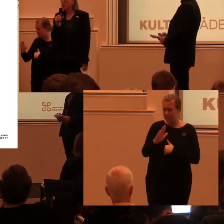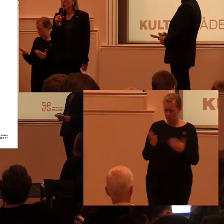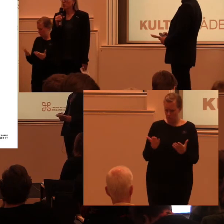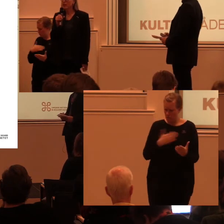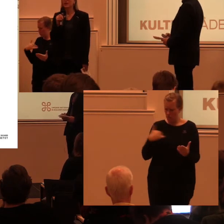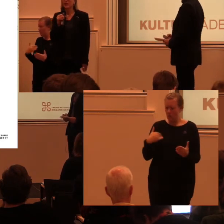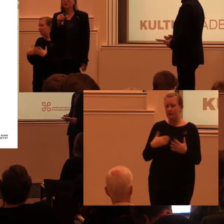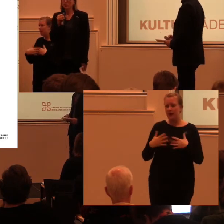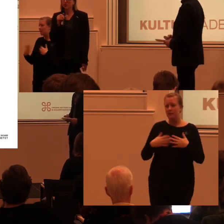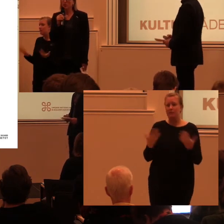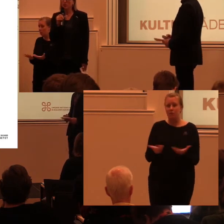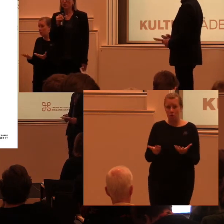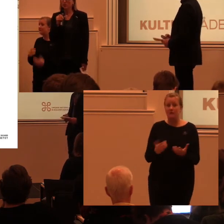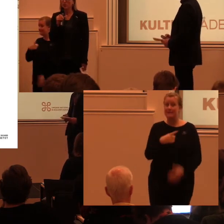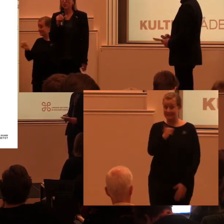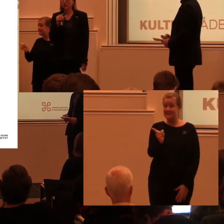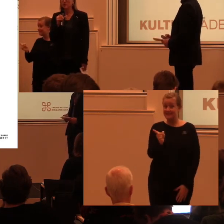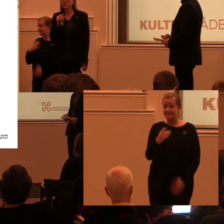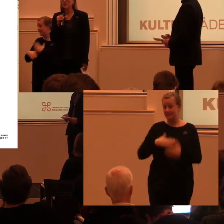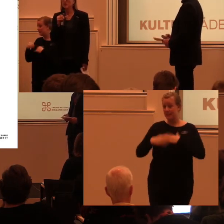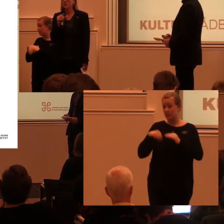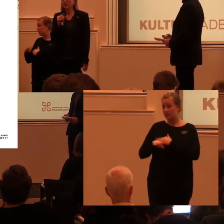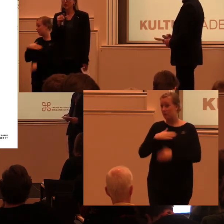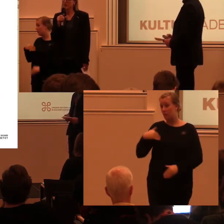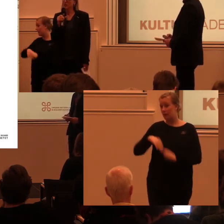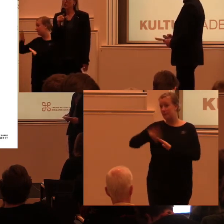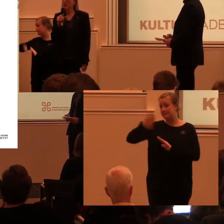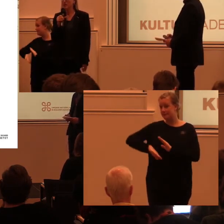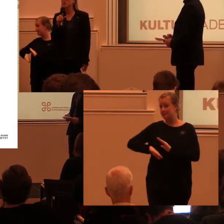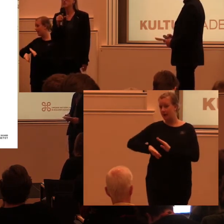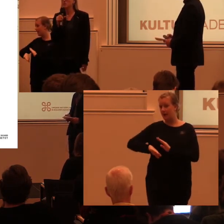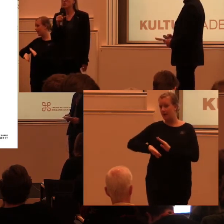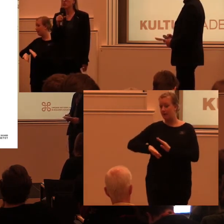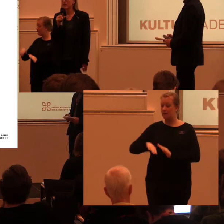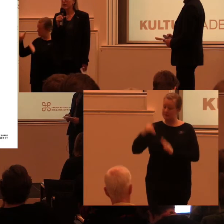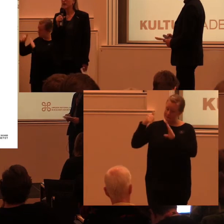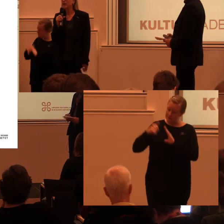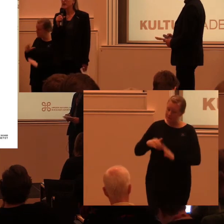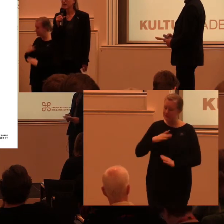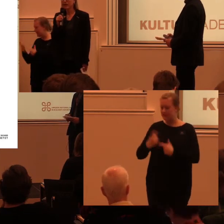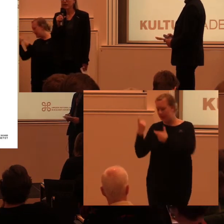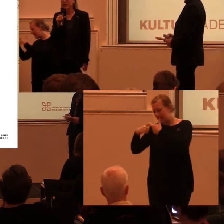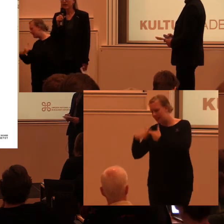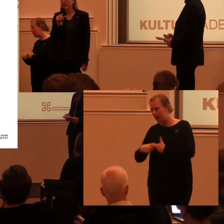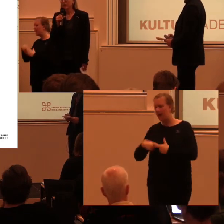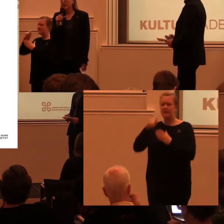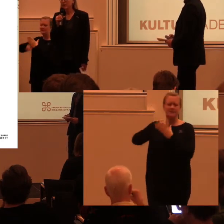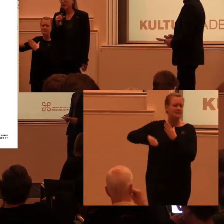vad vi håller på med. Att gå in på vår hemsida. Vi har ganska mycket tips och länkar.